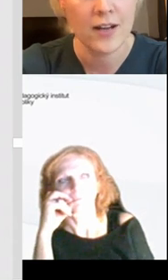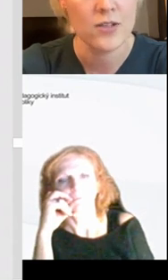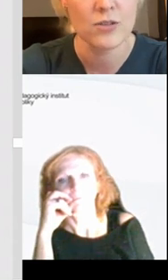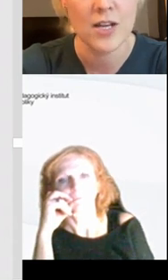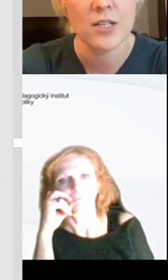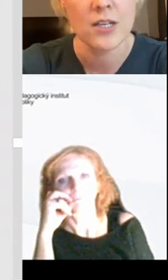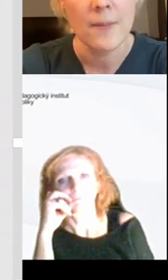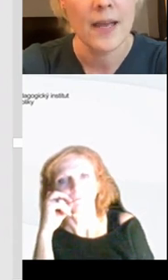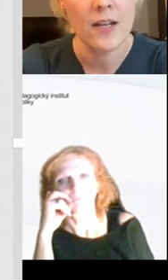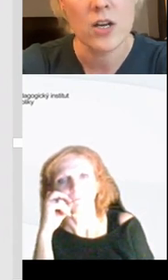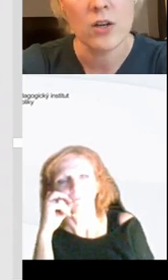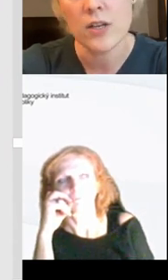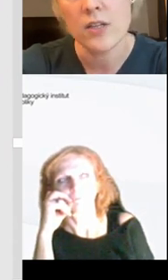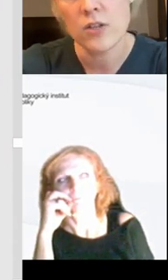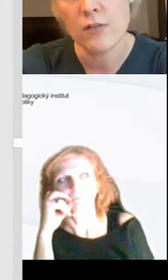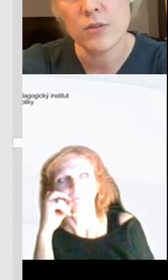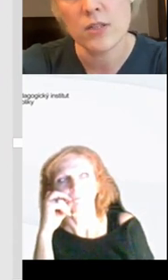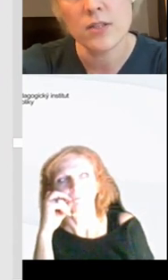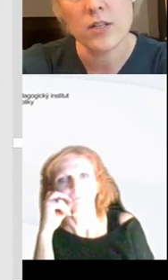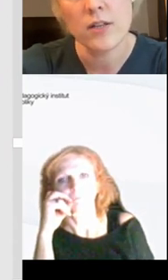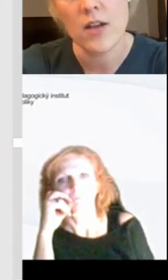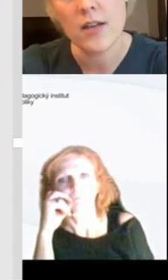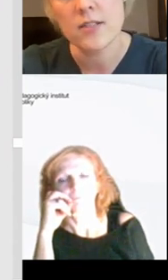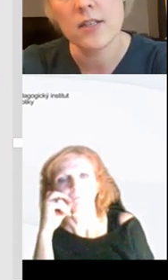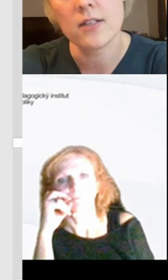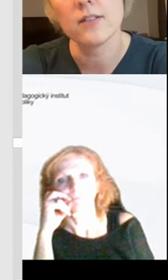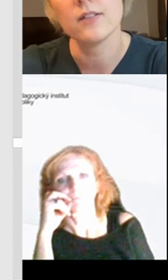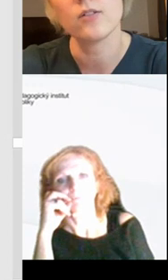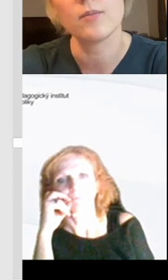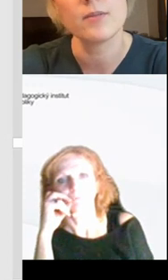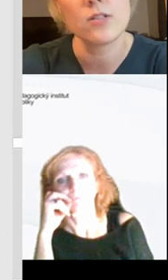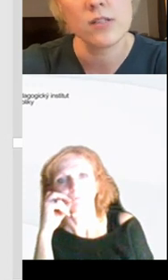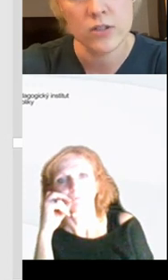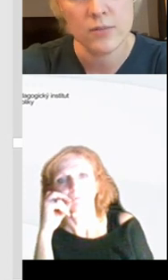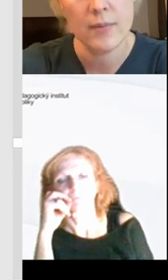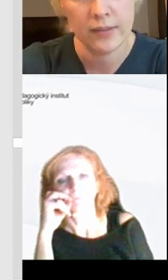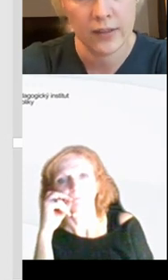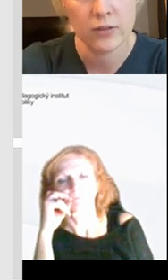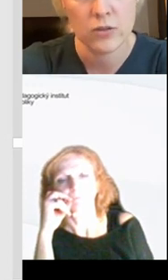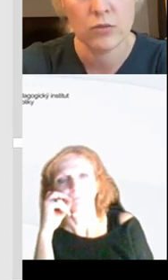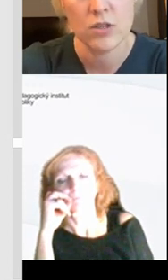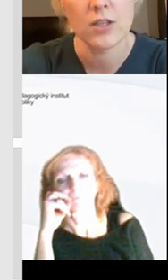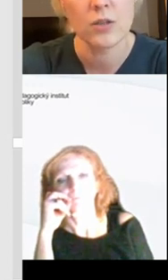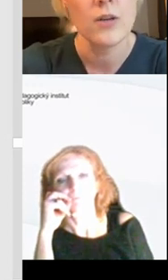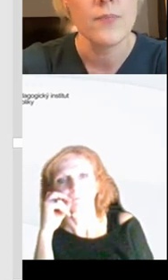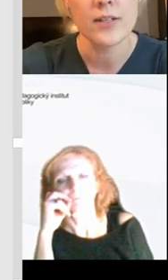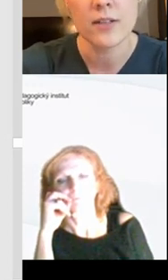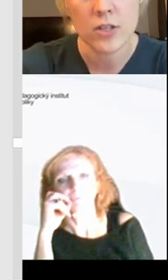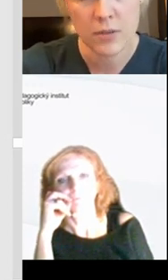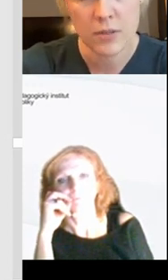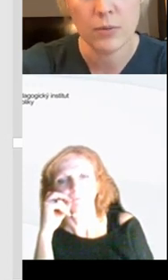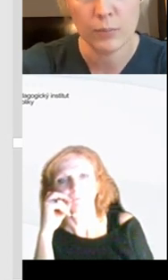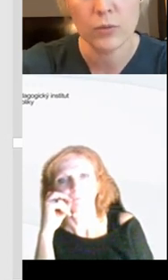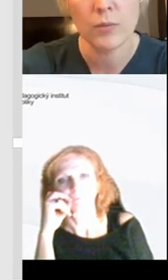skokově naráz od září, ale žákovské knižky v podstatě začaly deváťáci, jako kdyby když zjistili, že máme elektronickou třídní knihu,